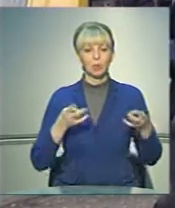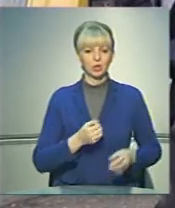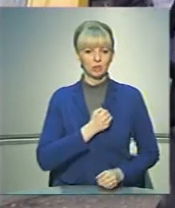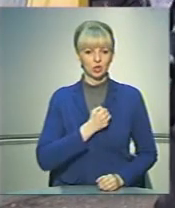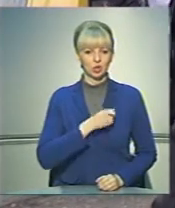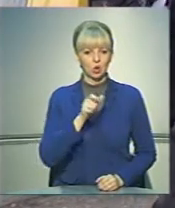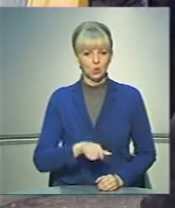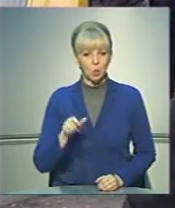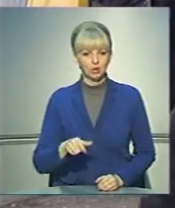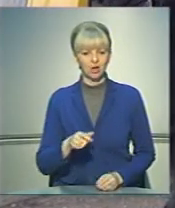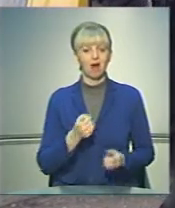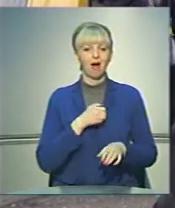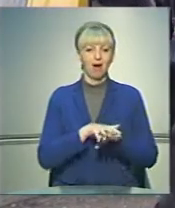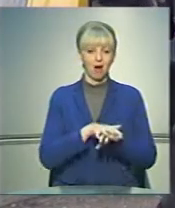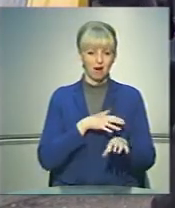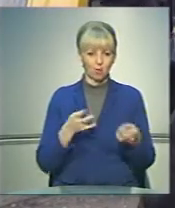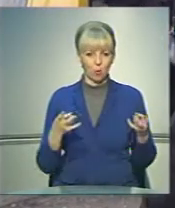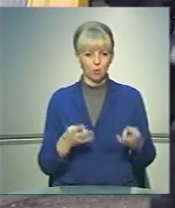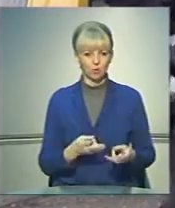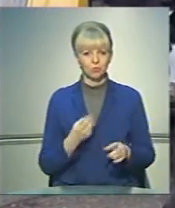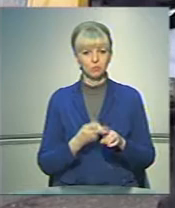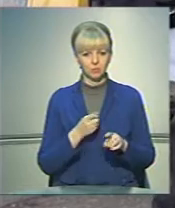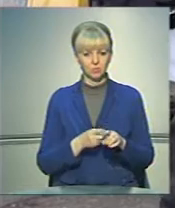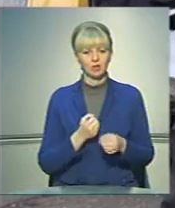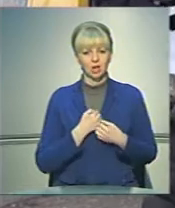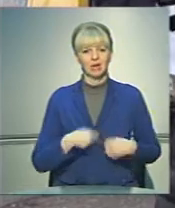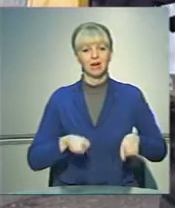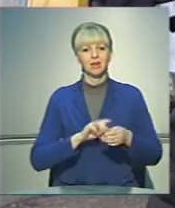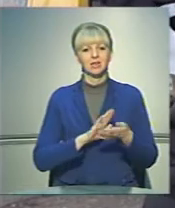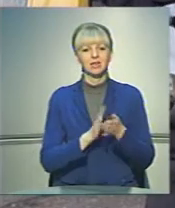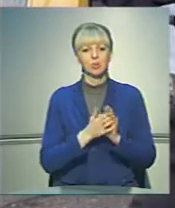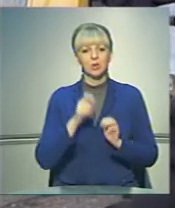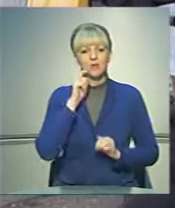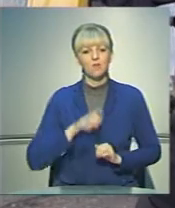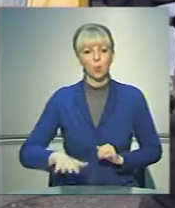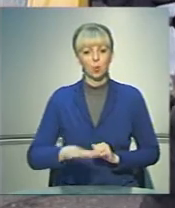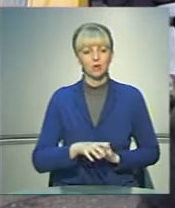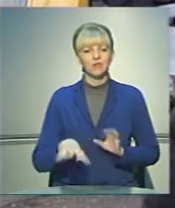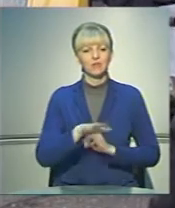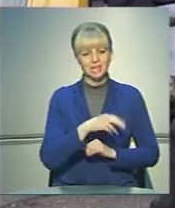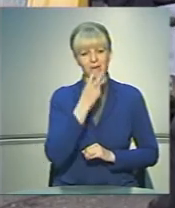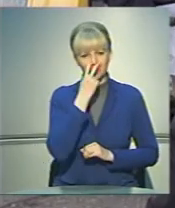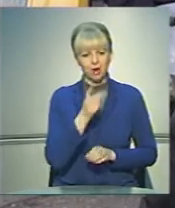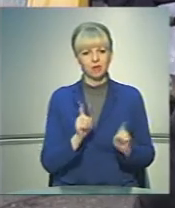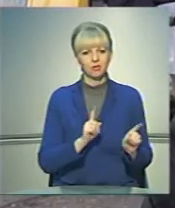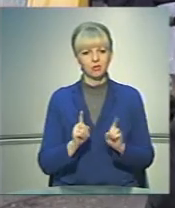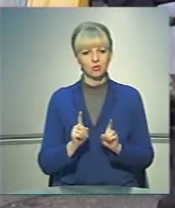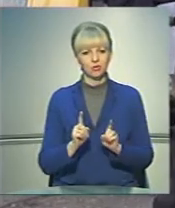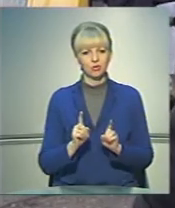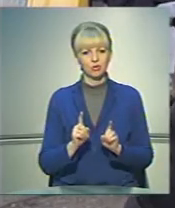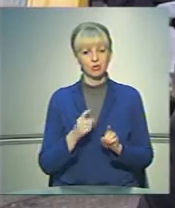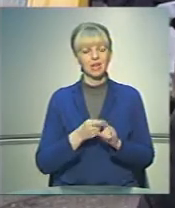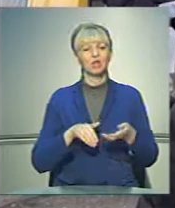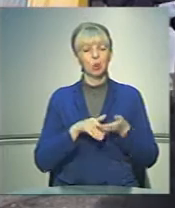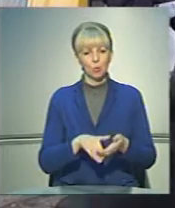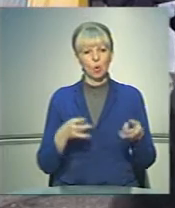солдати, цього потребує армія, цього потребує, на жаль, така ситуація в Україні, що всі бачать, що ця